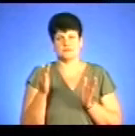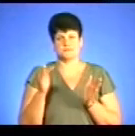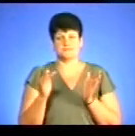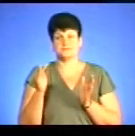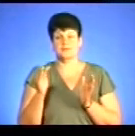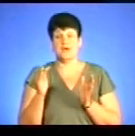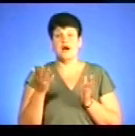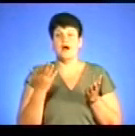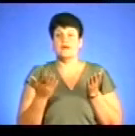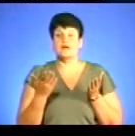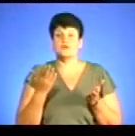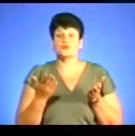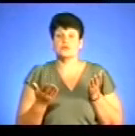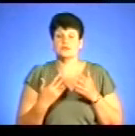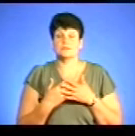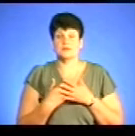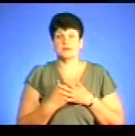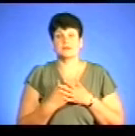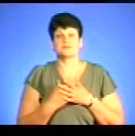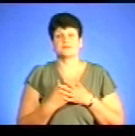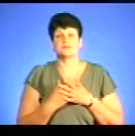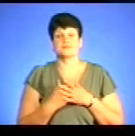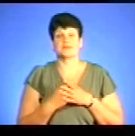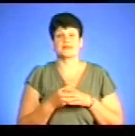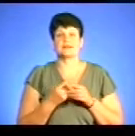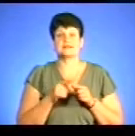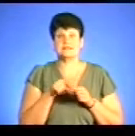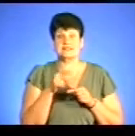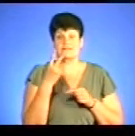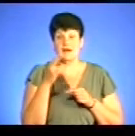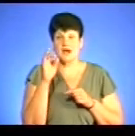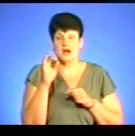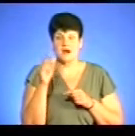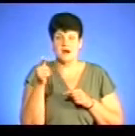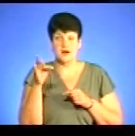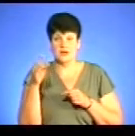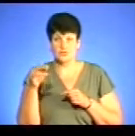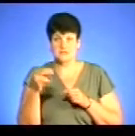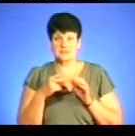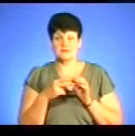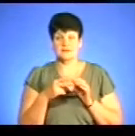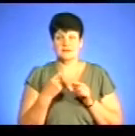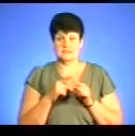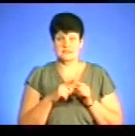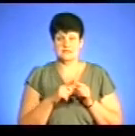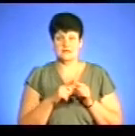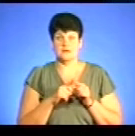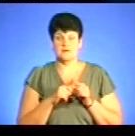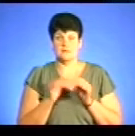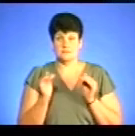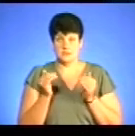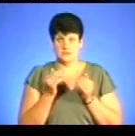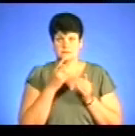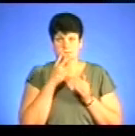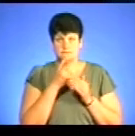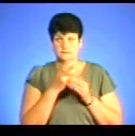все-таки, якщо, скажімо, цих 2 градуси, що 75 грн, то це мінімальна ціна. Якщо ви вже бачите менше,